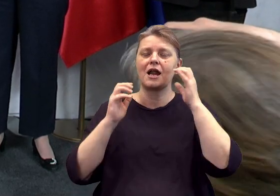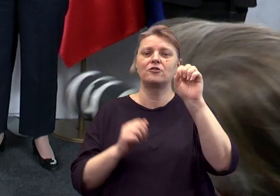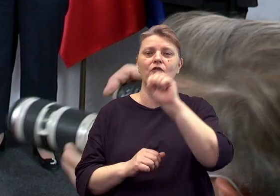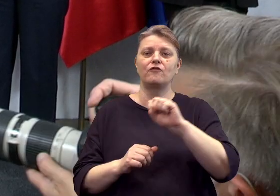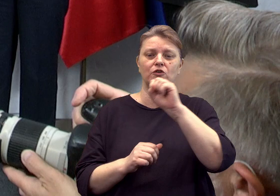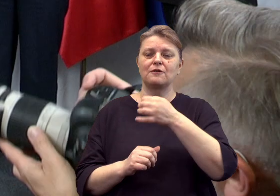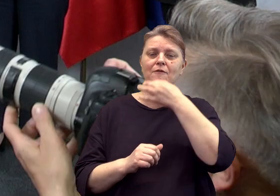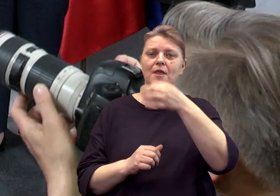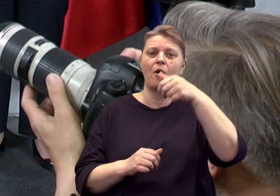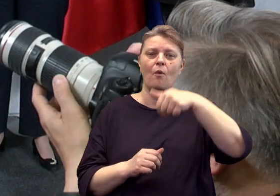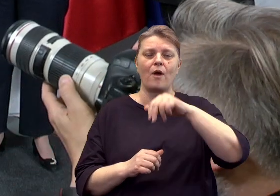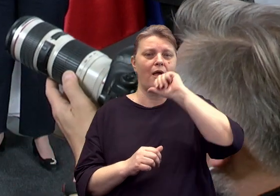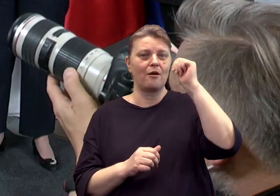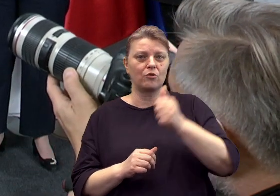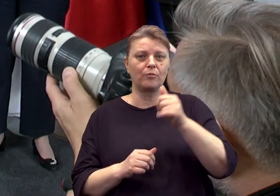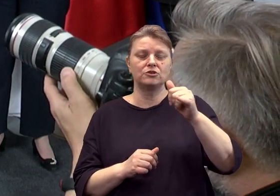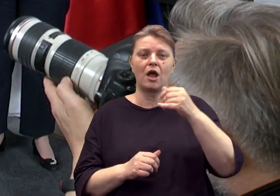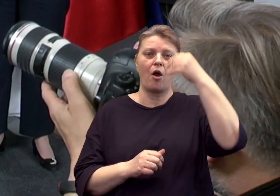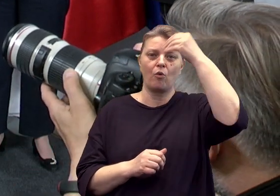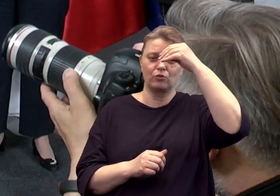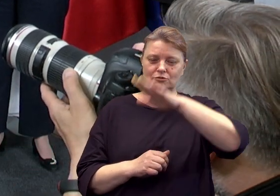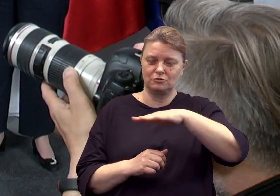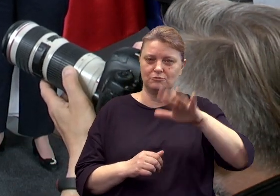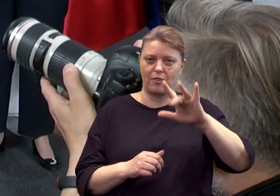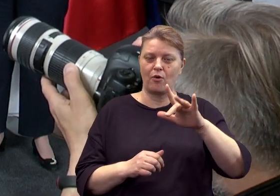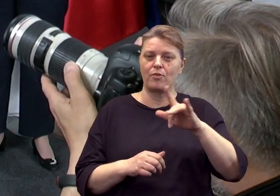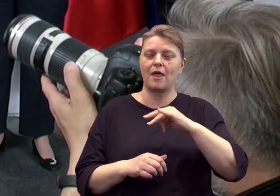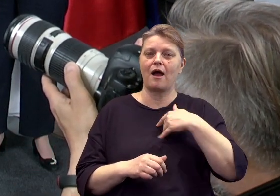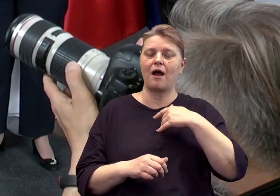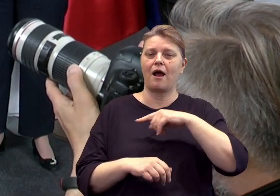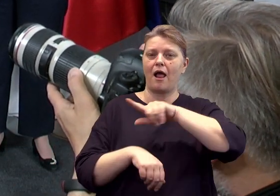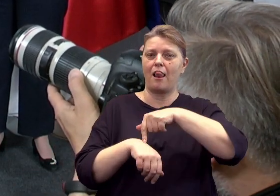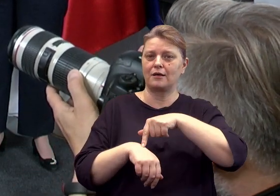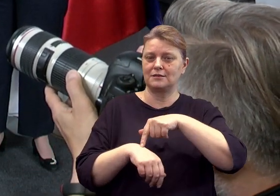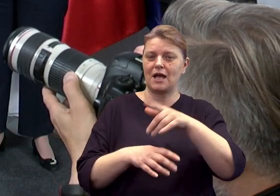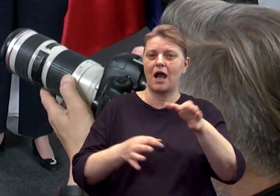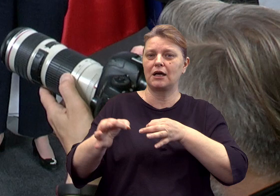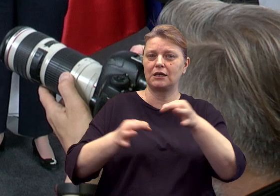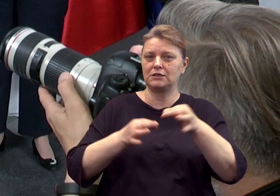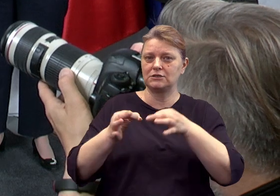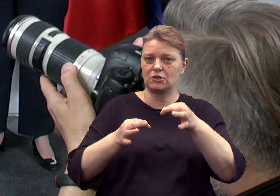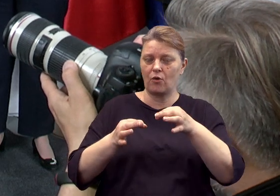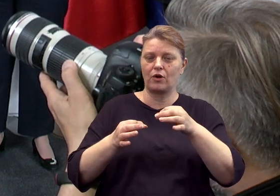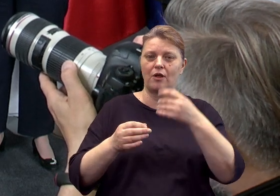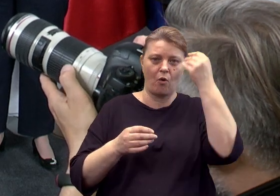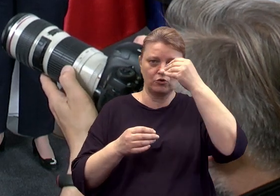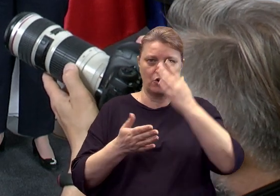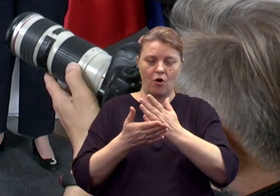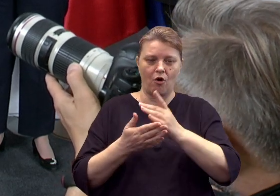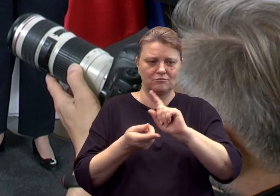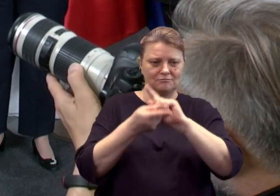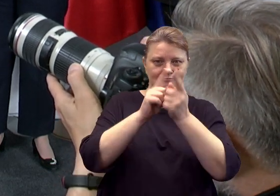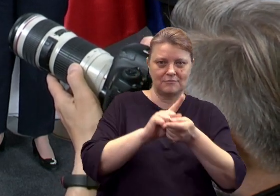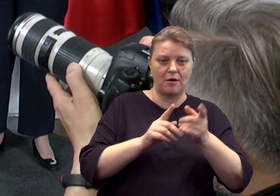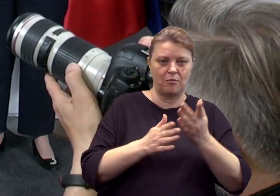o to, że uczniowie będą na lekcjach historii uczyć się o ewolucji Unii Europejskiej z tworu praworządnego na twór niepraworządny. Chciałbym, żeby